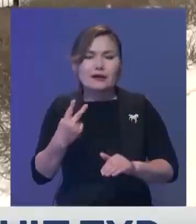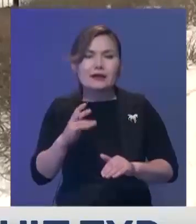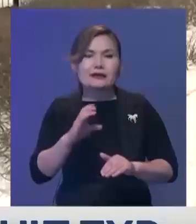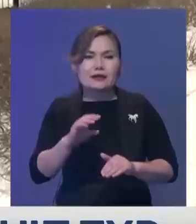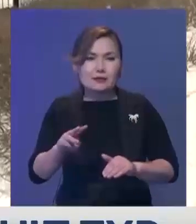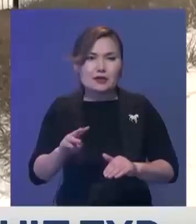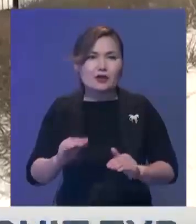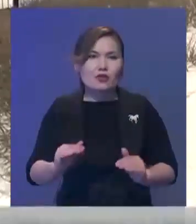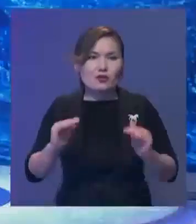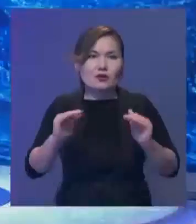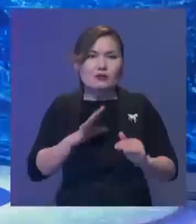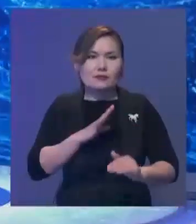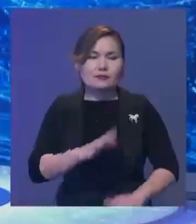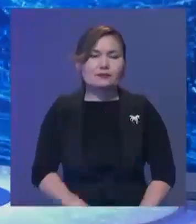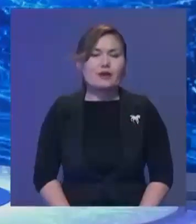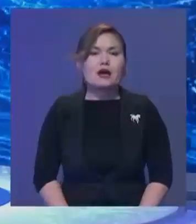тұртек.